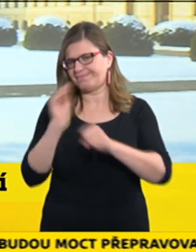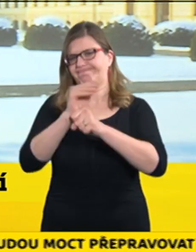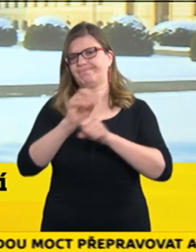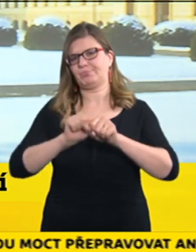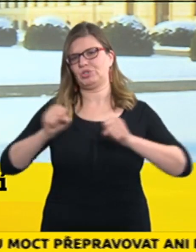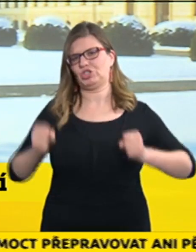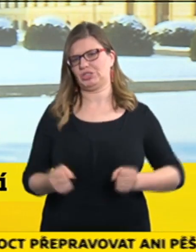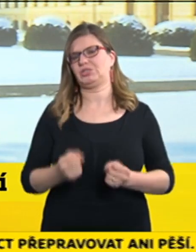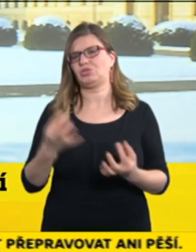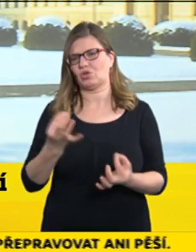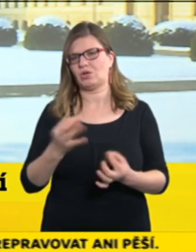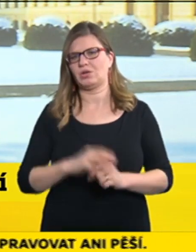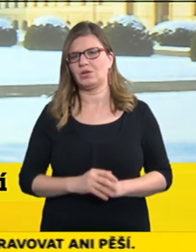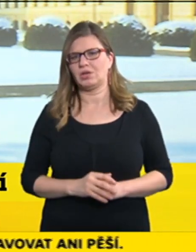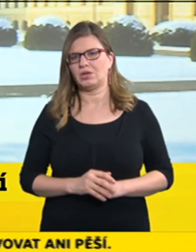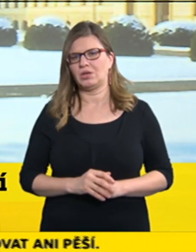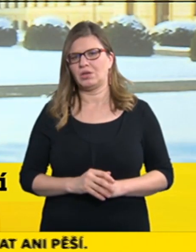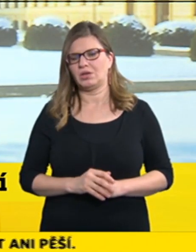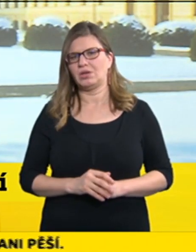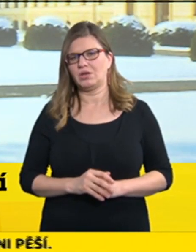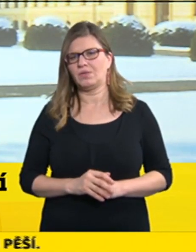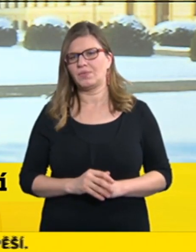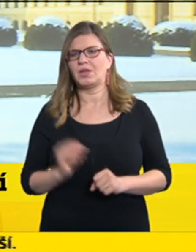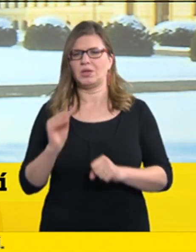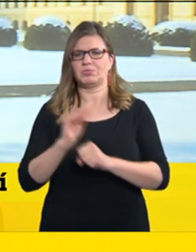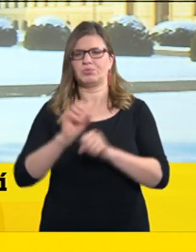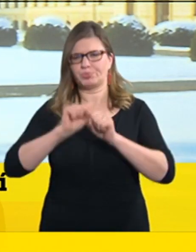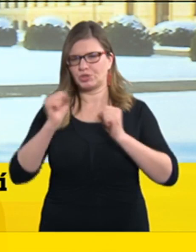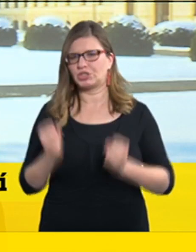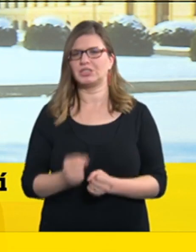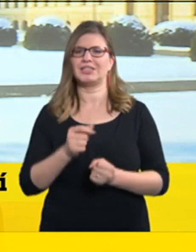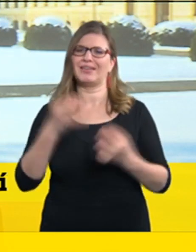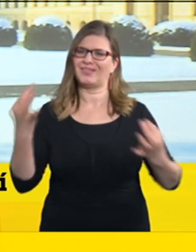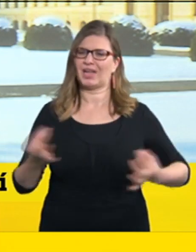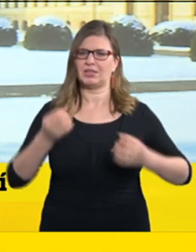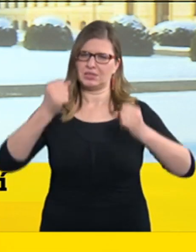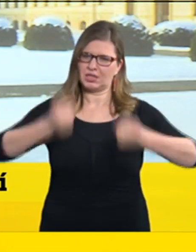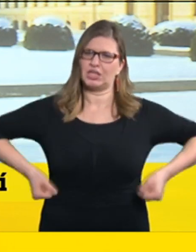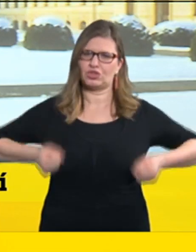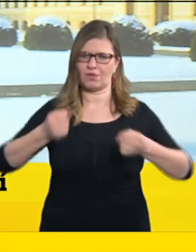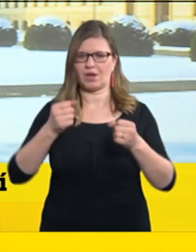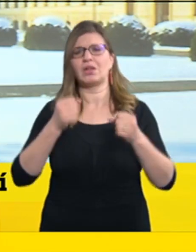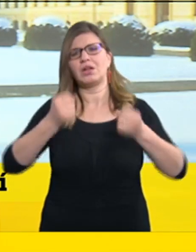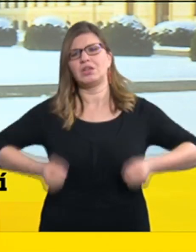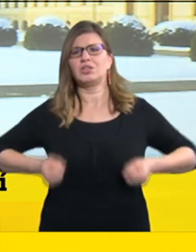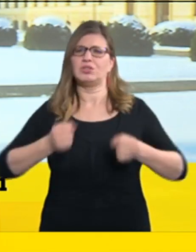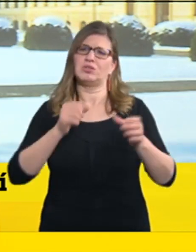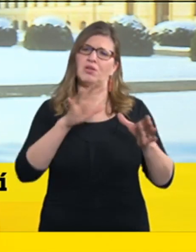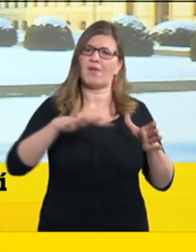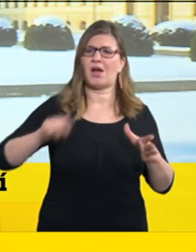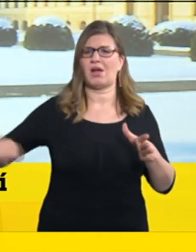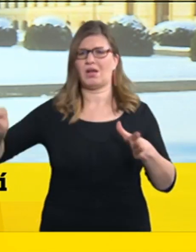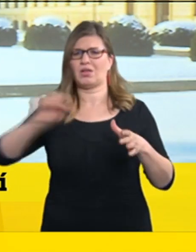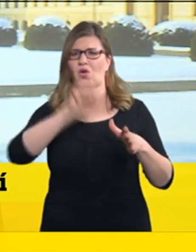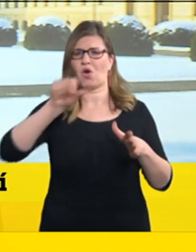určitou malou restrikci jsme udělali a to je v oblasti ski areálu. S ski areálu se musíme omluvit, protože je